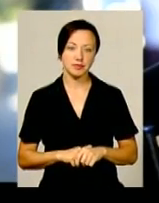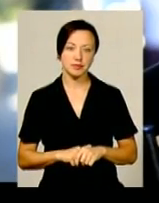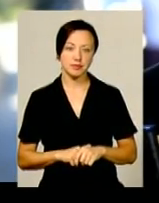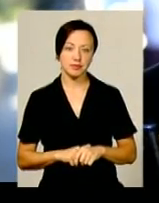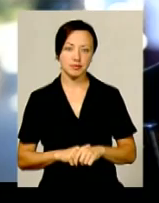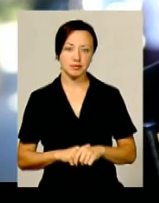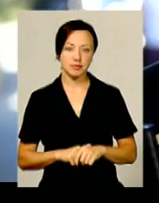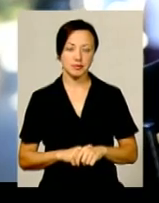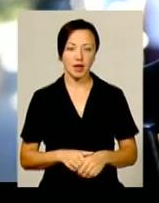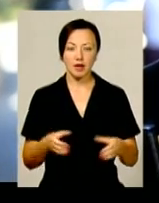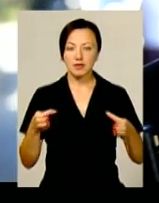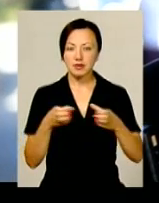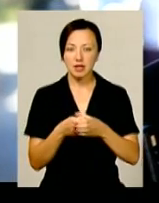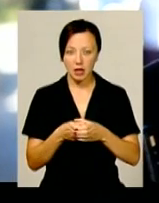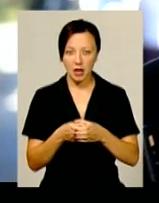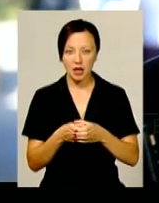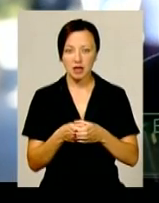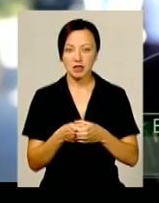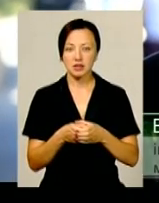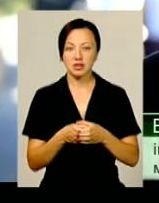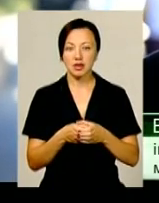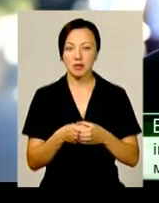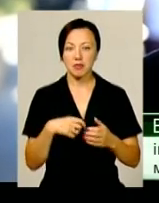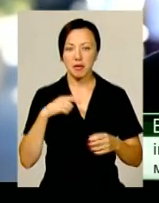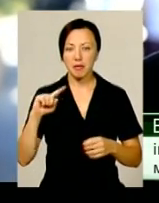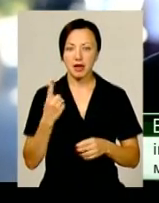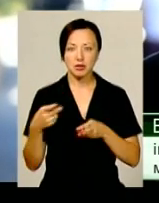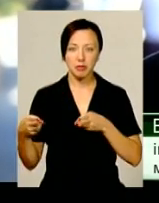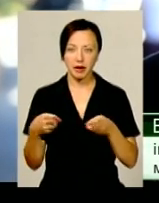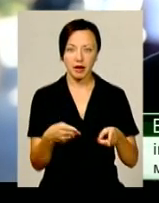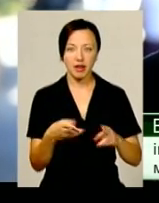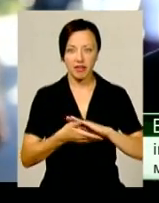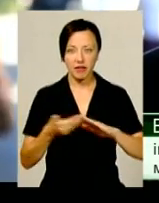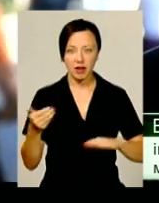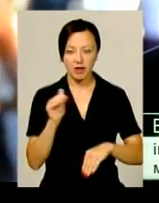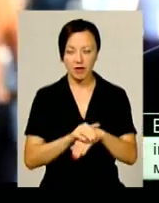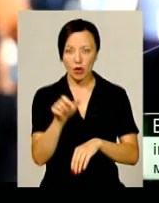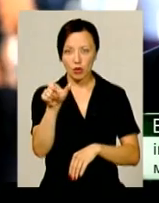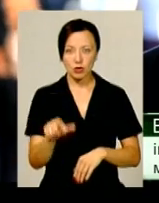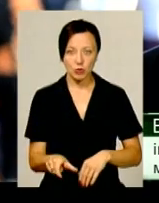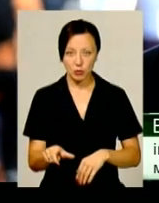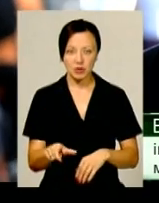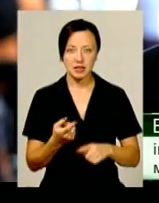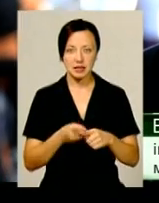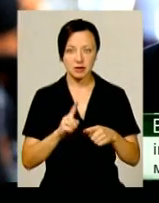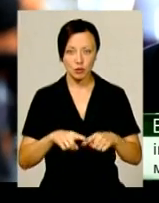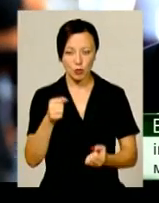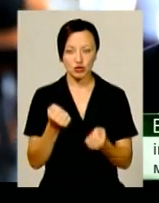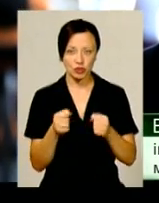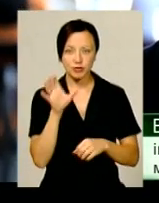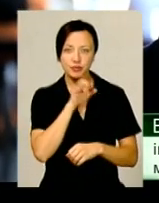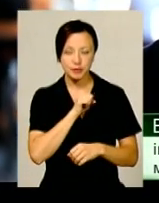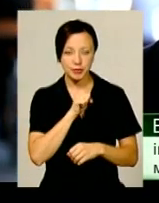В складі екіпажем 110 ми приїхали на даний виклик. Було виявлено особу, в якої викрадений даний транспортний засіб.